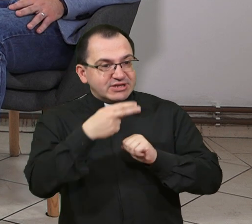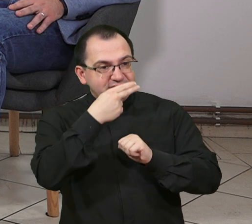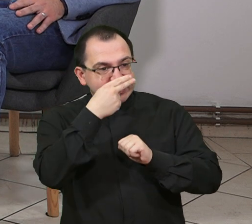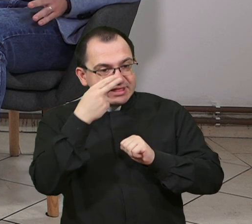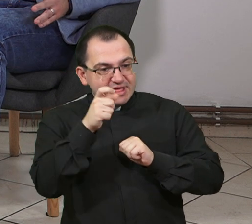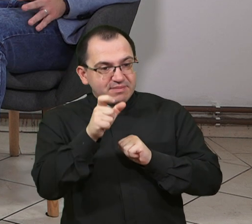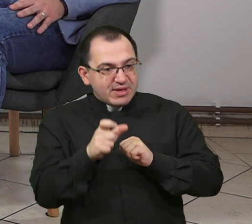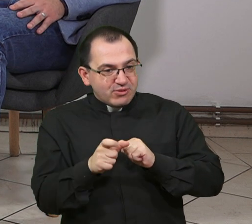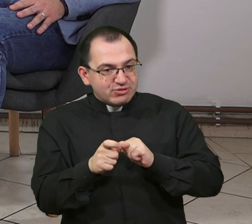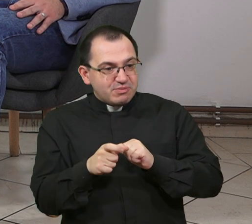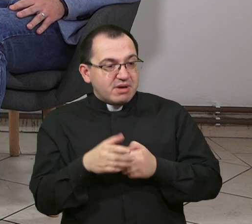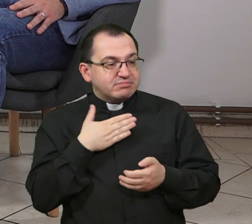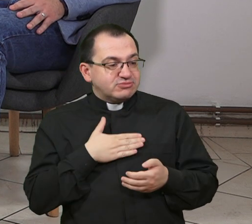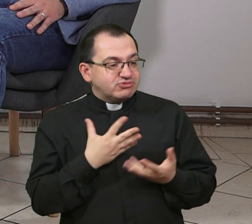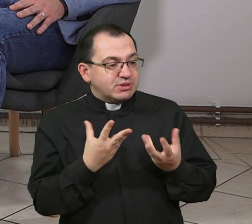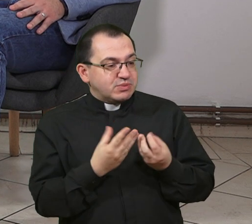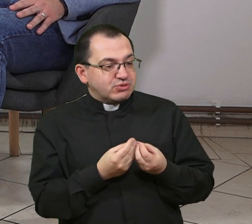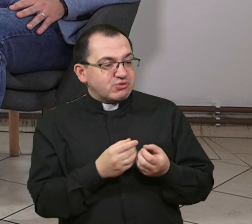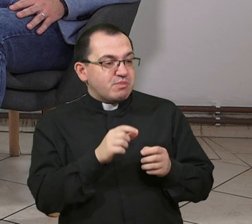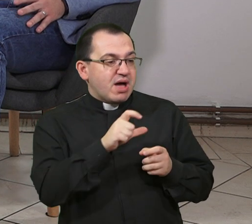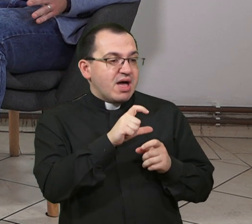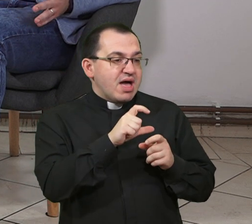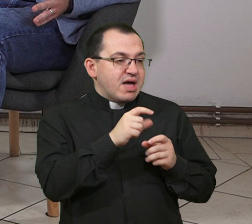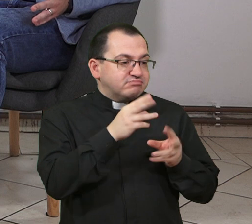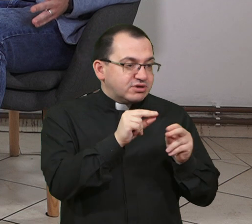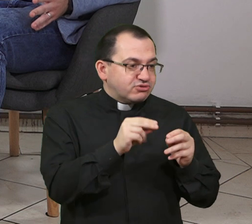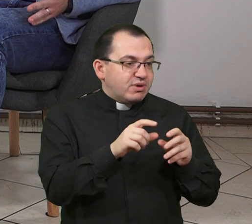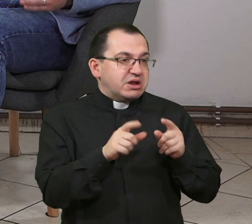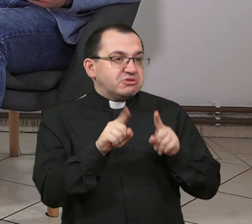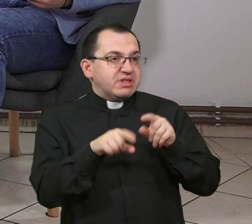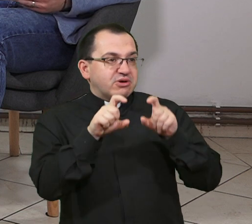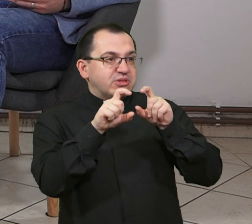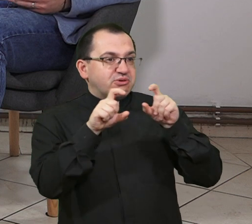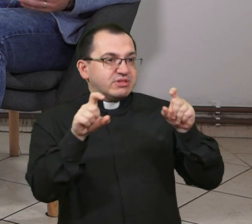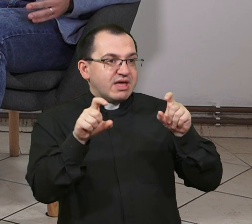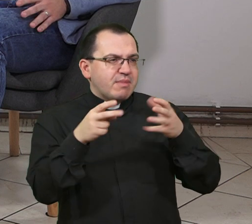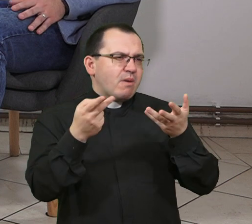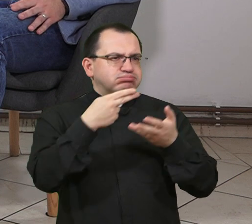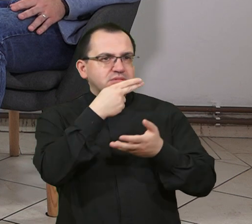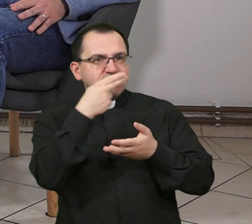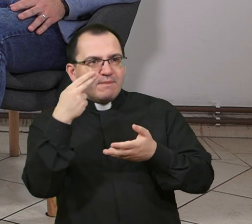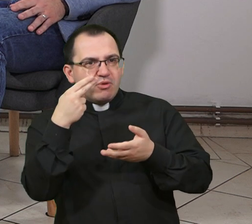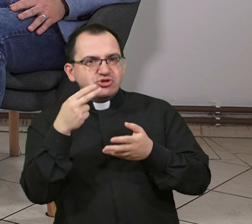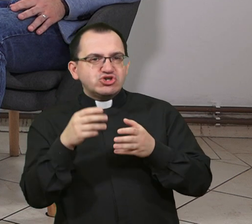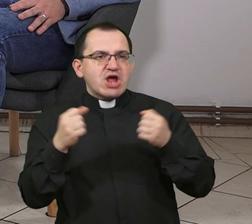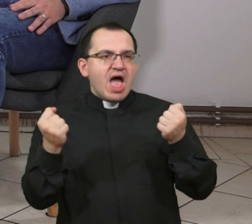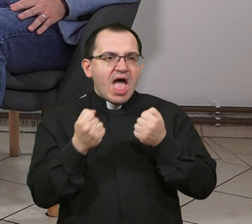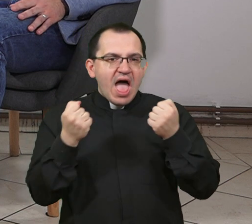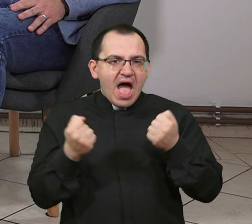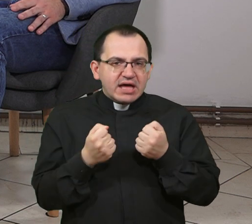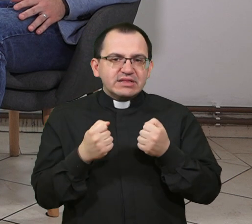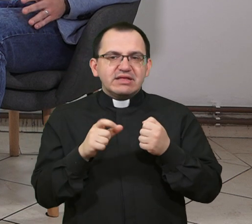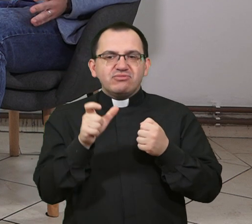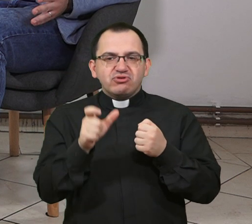osoba, sama danas želimo razgovarati o nekoliko tema. O sljepoći, o pastoralu osoba s invaliditetom u Varaždinskoj